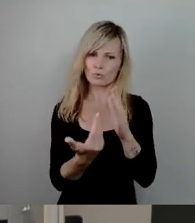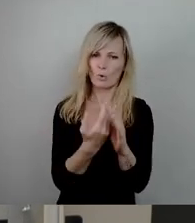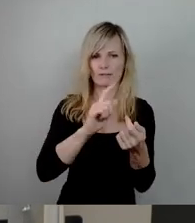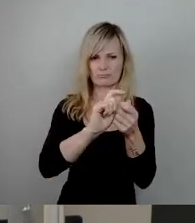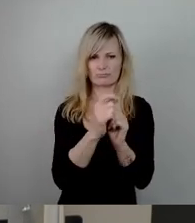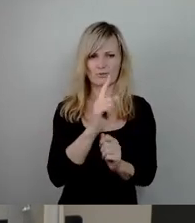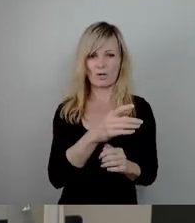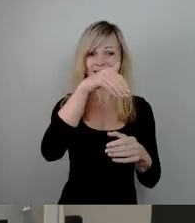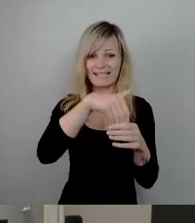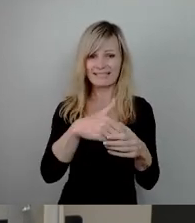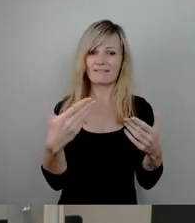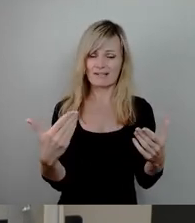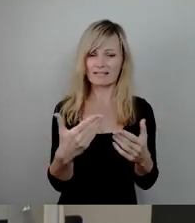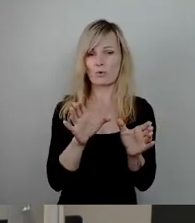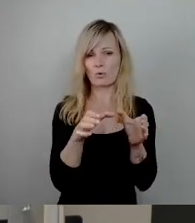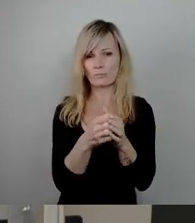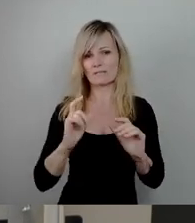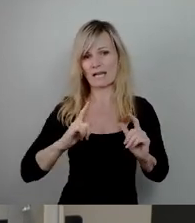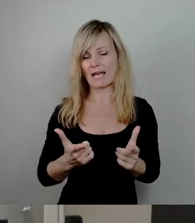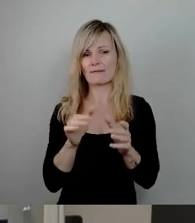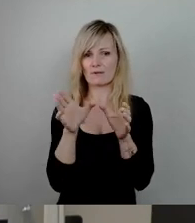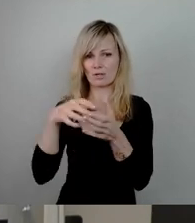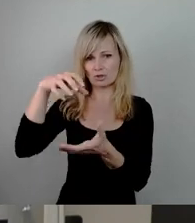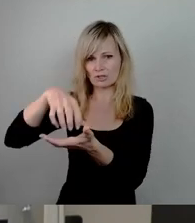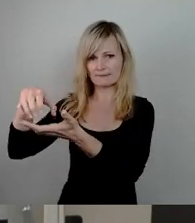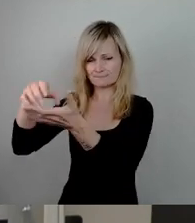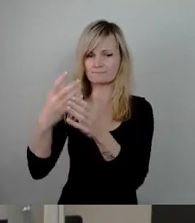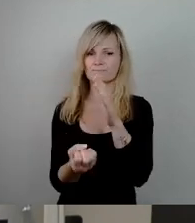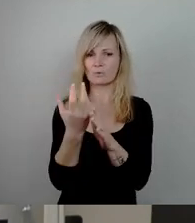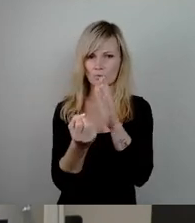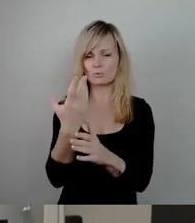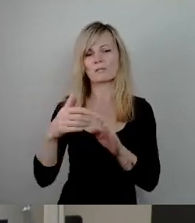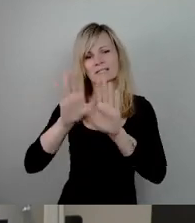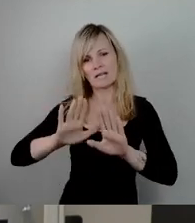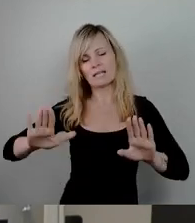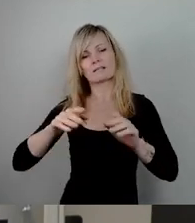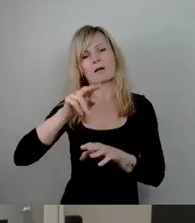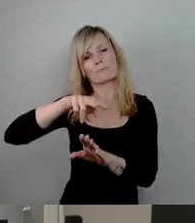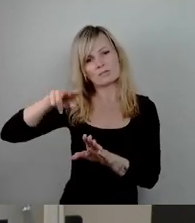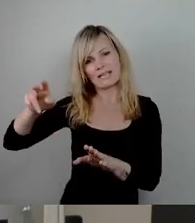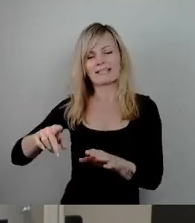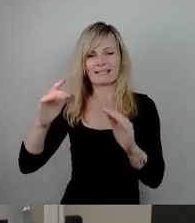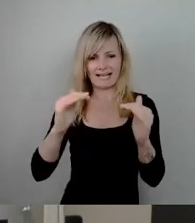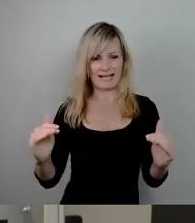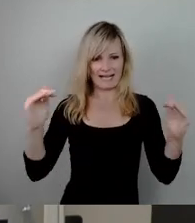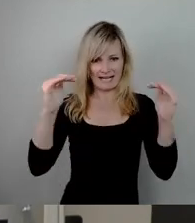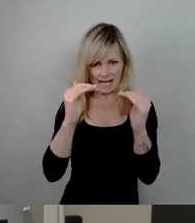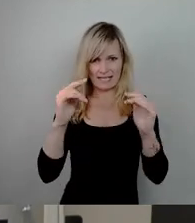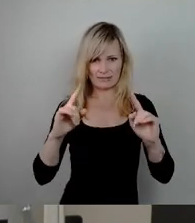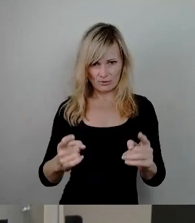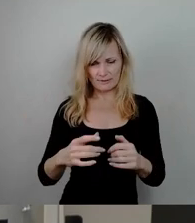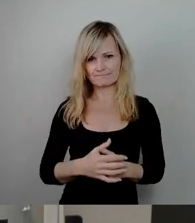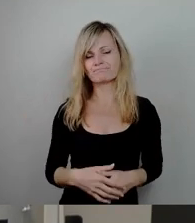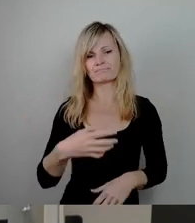Livemusikspielstätten als Kultureinrichtungen mit Museen und Theatern gleichgesetzt werden sollen. Der Berliner Senat hat